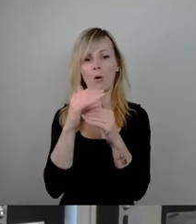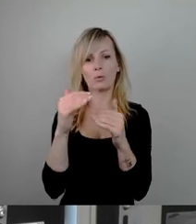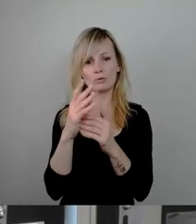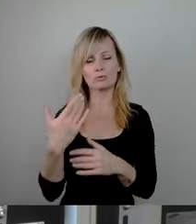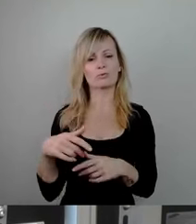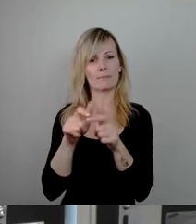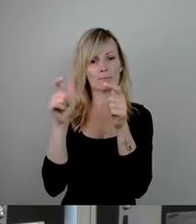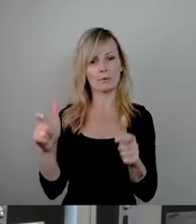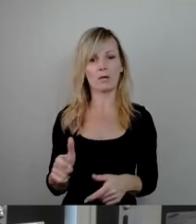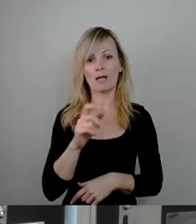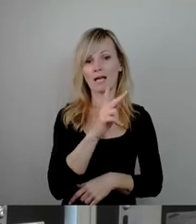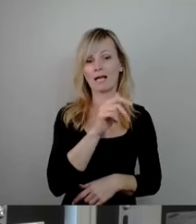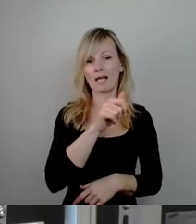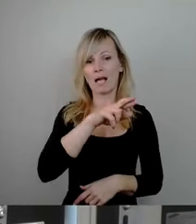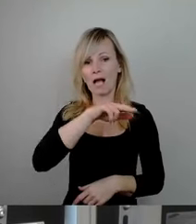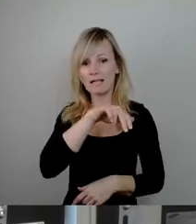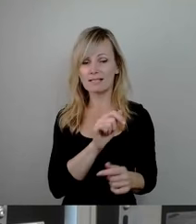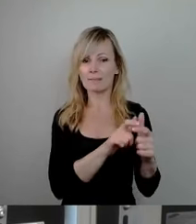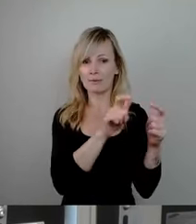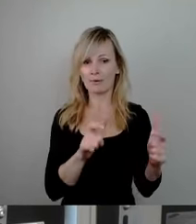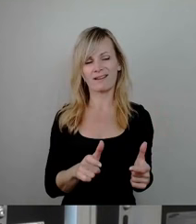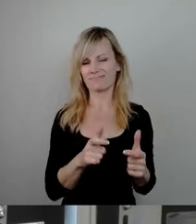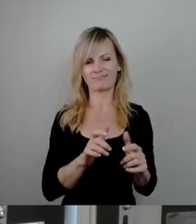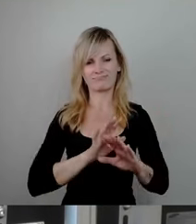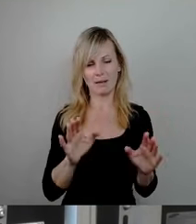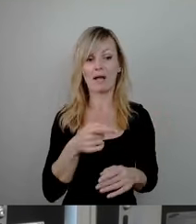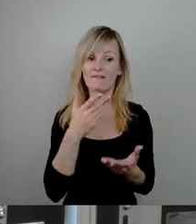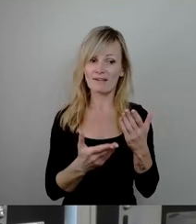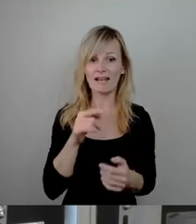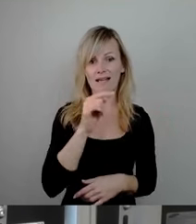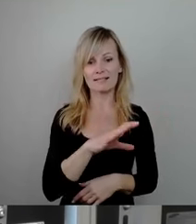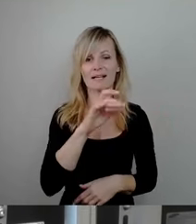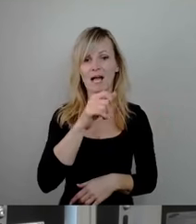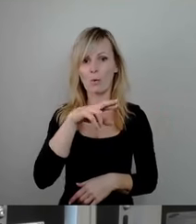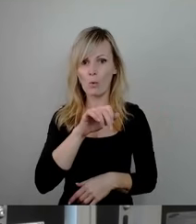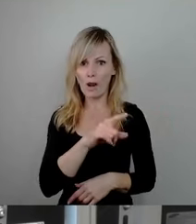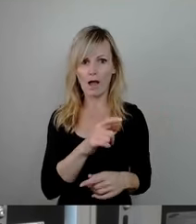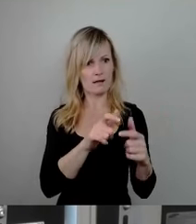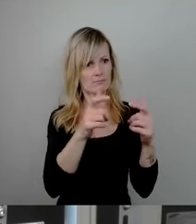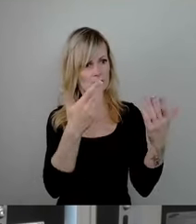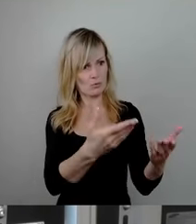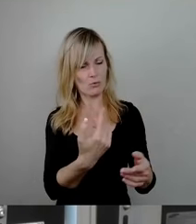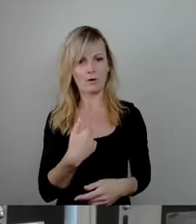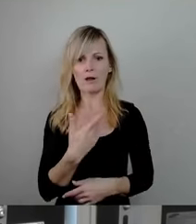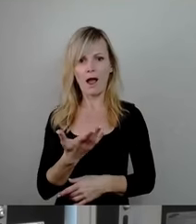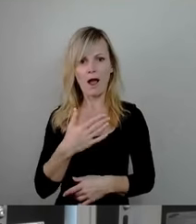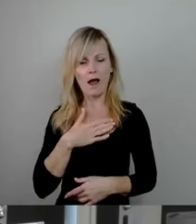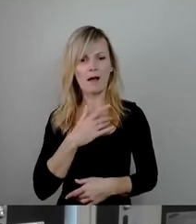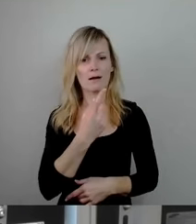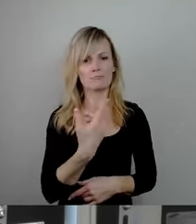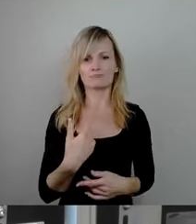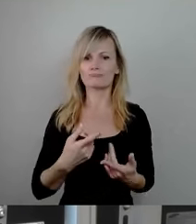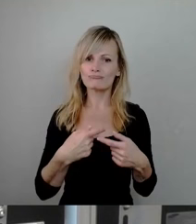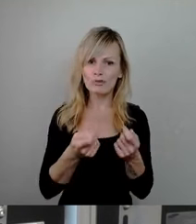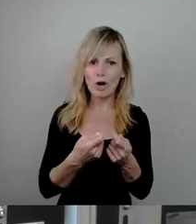vielleicht klappt es mit Carola. Gaukler, Ramschhändler und Touristen werden es lieben. Brückenzug A scheint ja noch intakt zu sein,